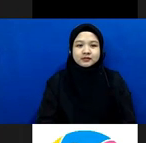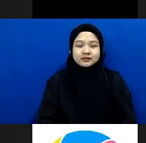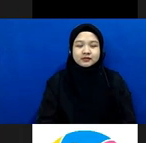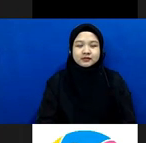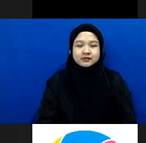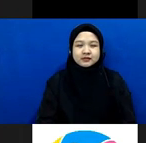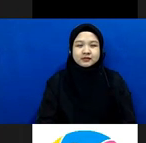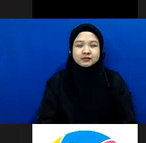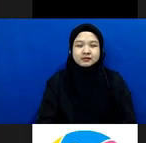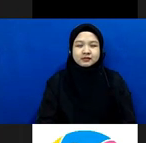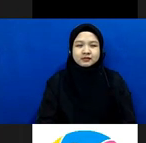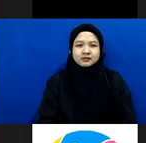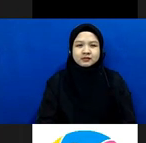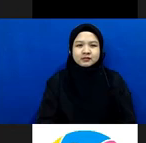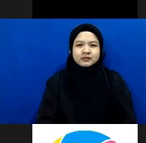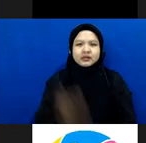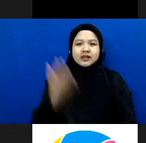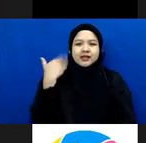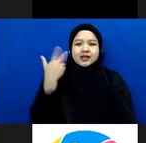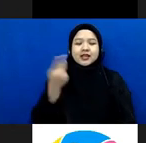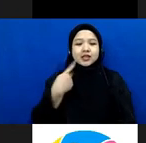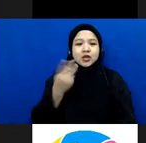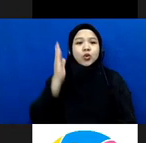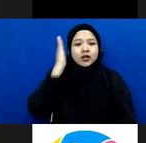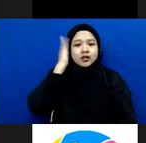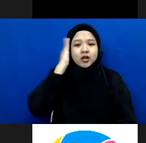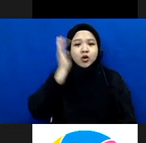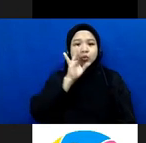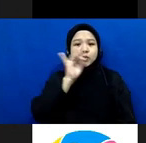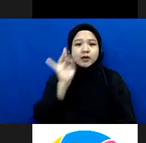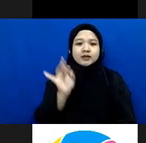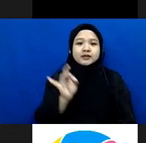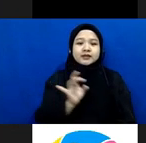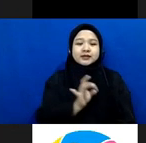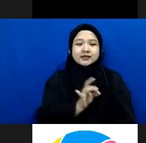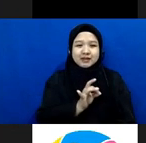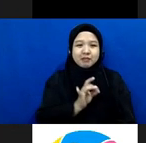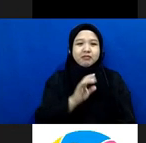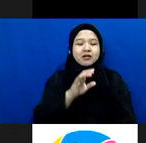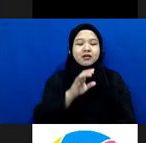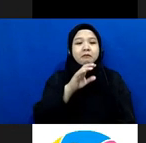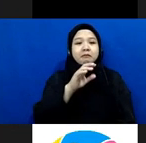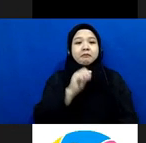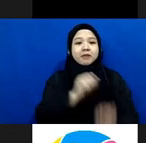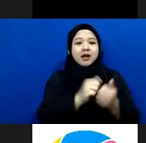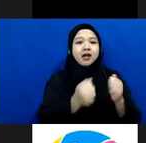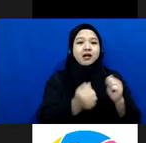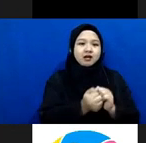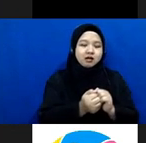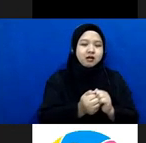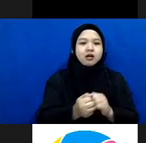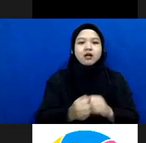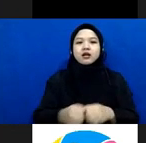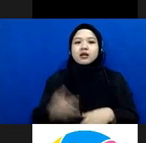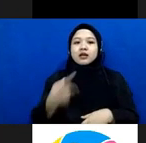tadi kita udah mengenali jenis perkara dan mengenali kedudukan